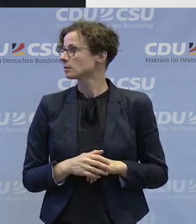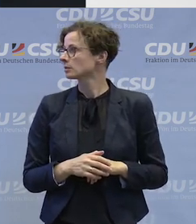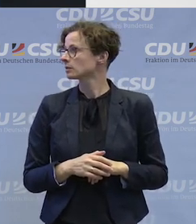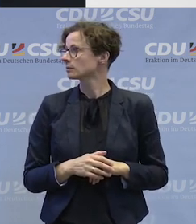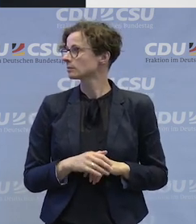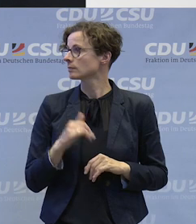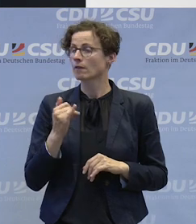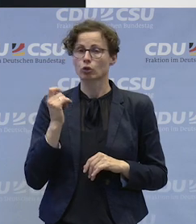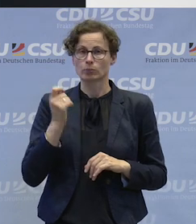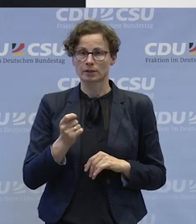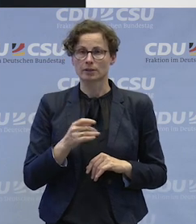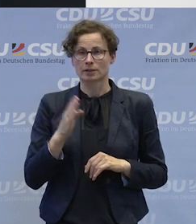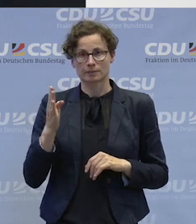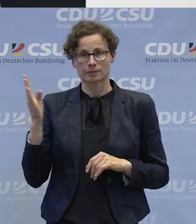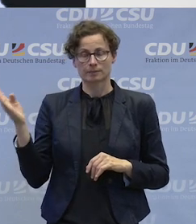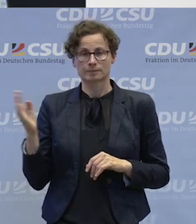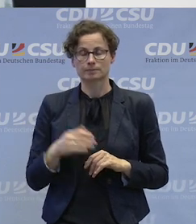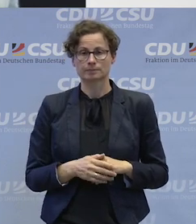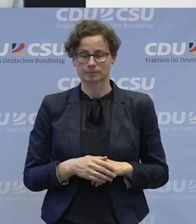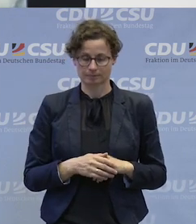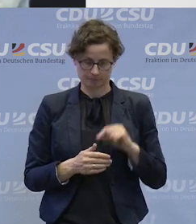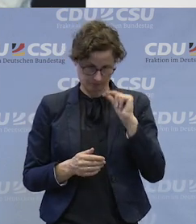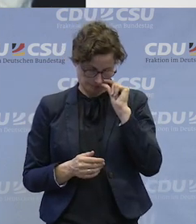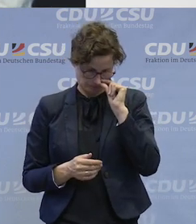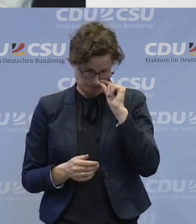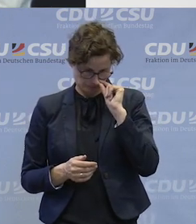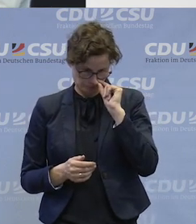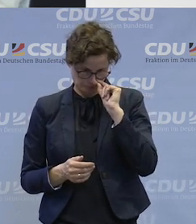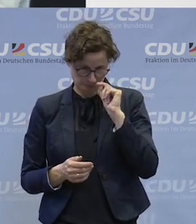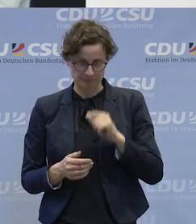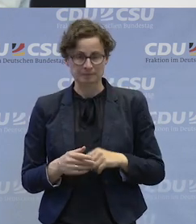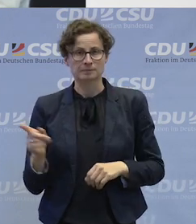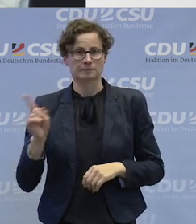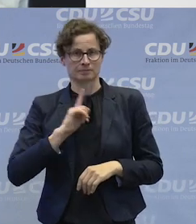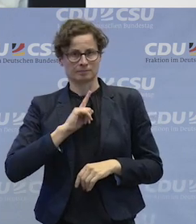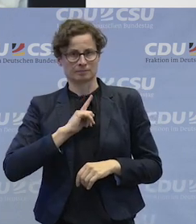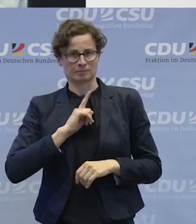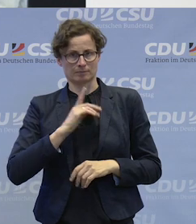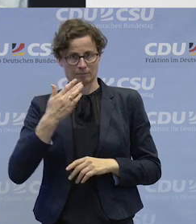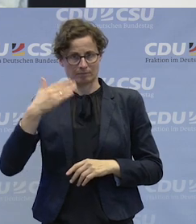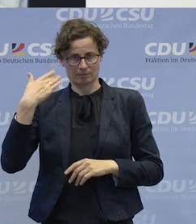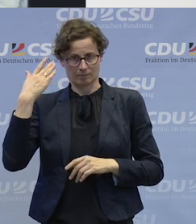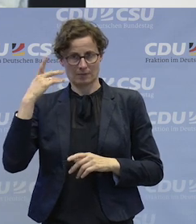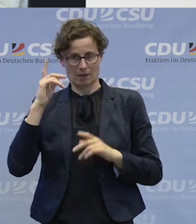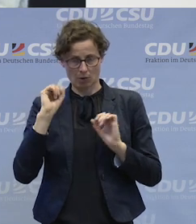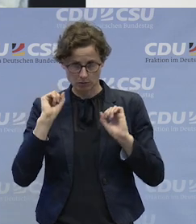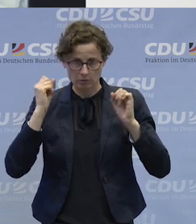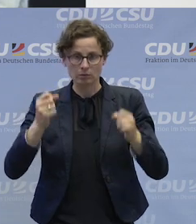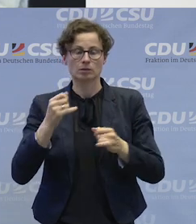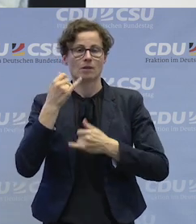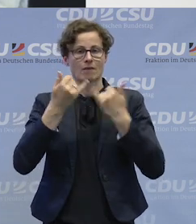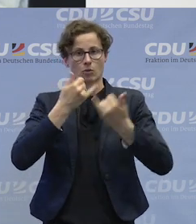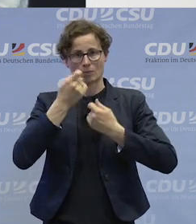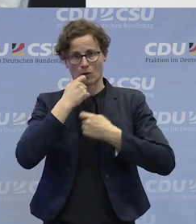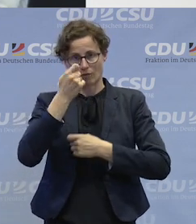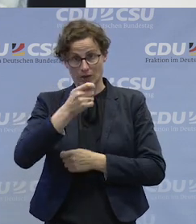Frau Schulz. Ja, dann könnte ich auch noch gleich sagen, also als Ergänzung, wir haben uns, ich habe mich unter anderem deswegen ja auch für Frauenbeauftragte eingesetzt, weil ich einfach gesagt